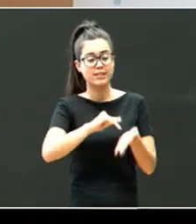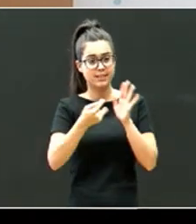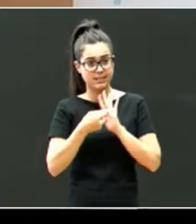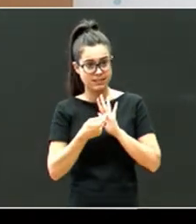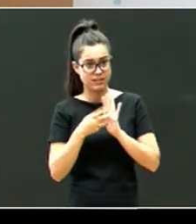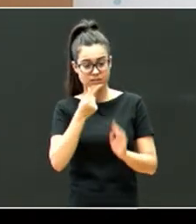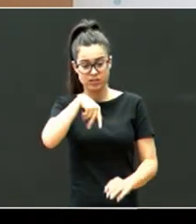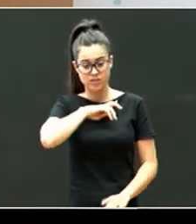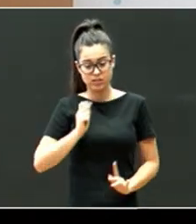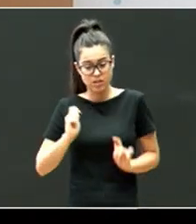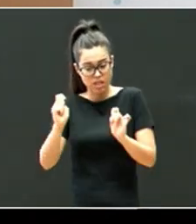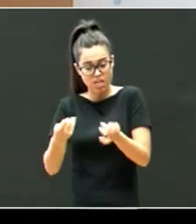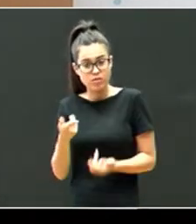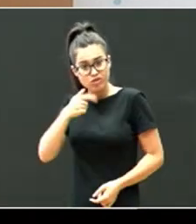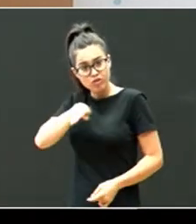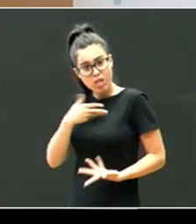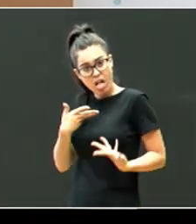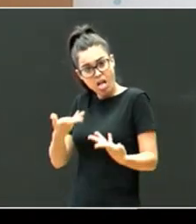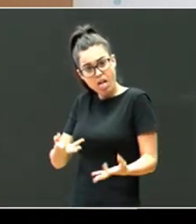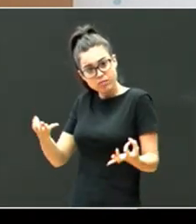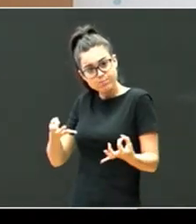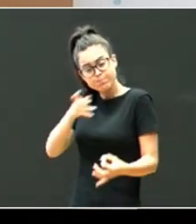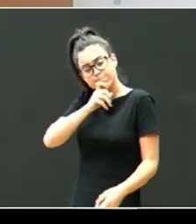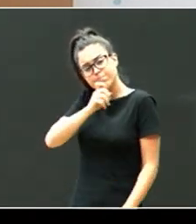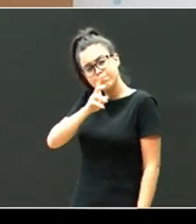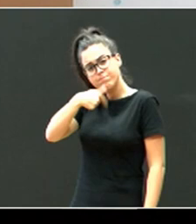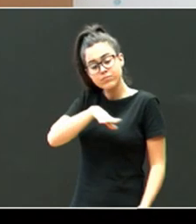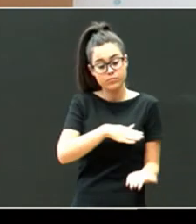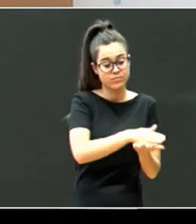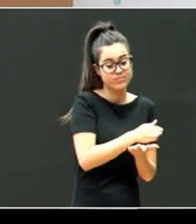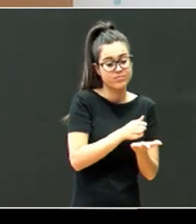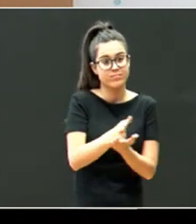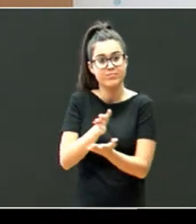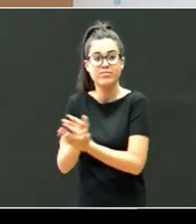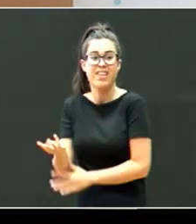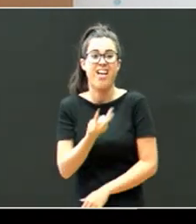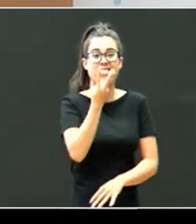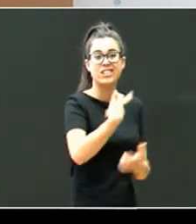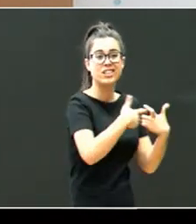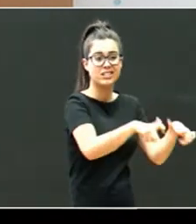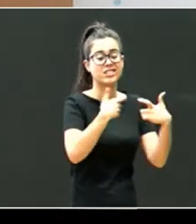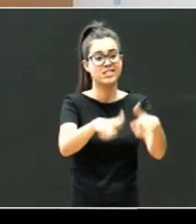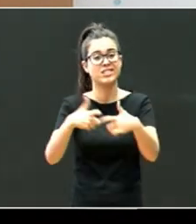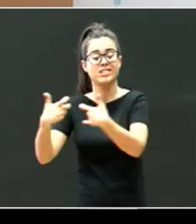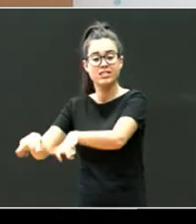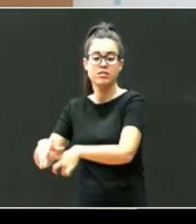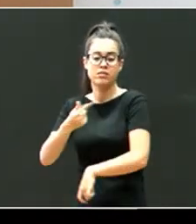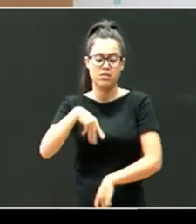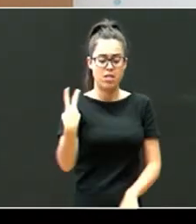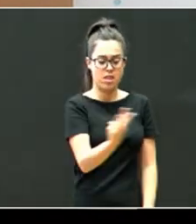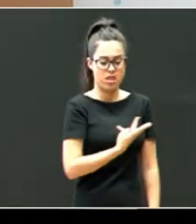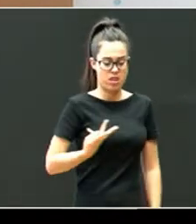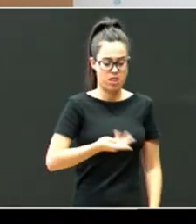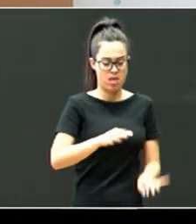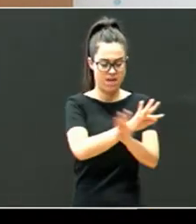geuke maten dagoen laguntza, iru alderdi, edo iru talde, oietako, aldagai guztiak, konformatzen daue,